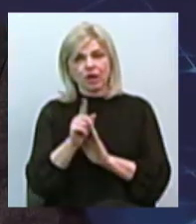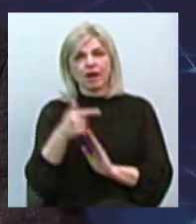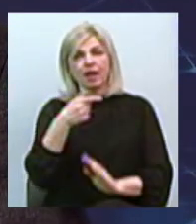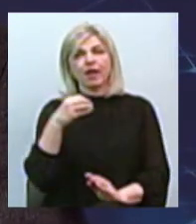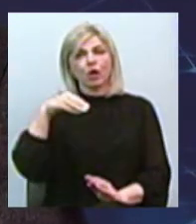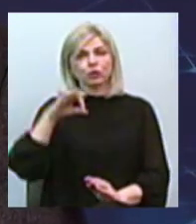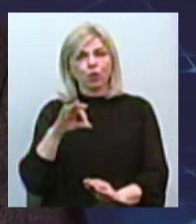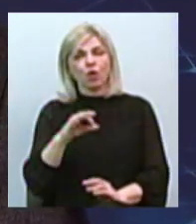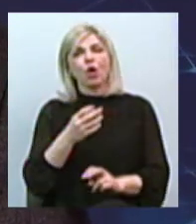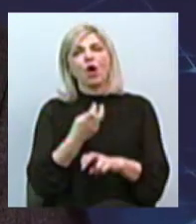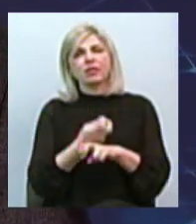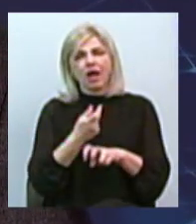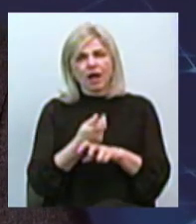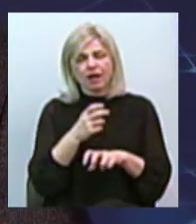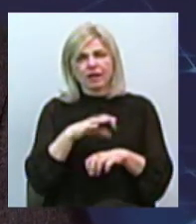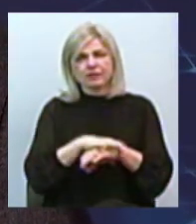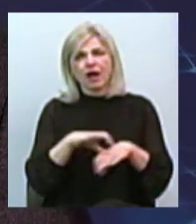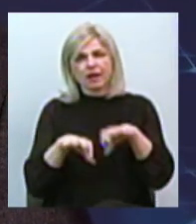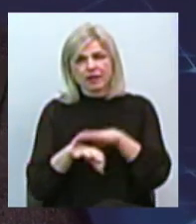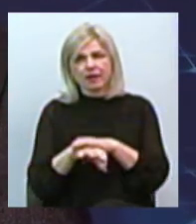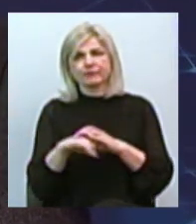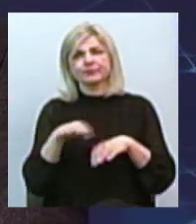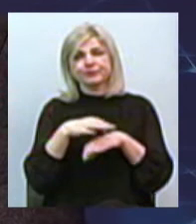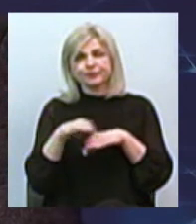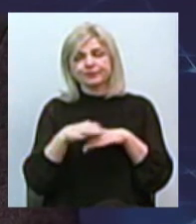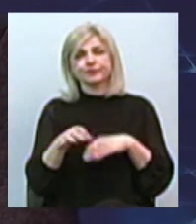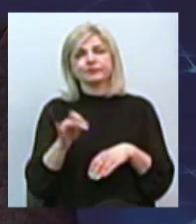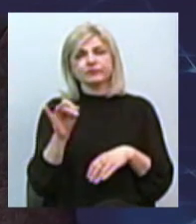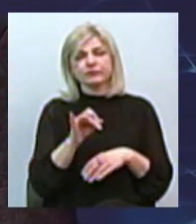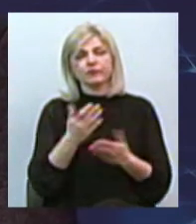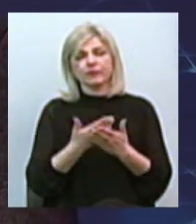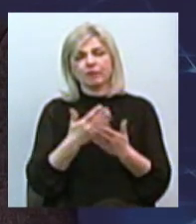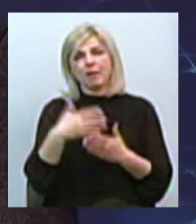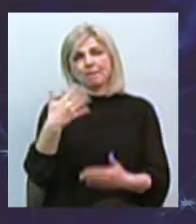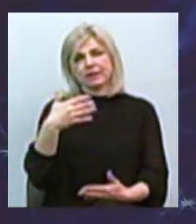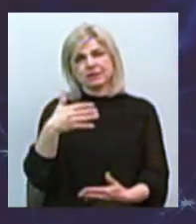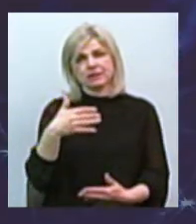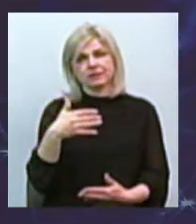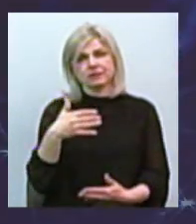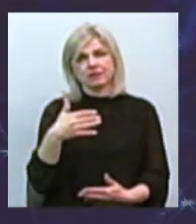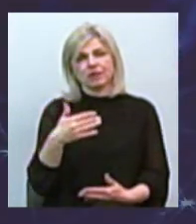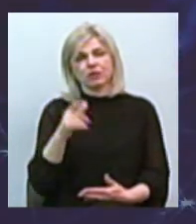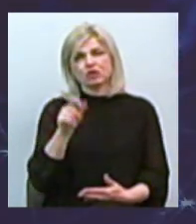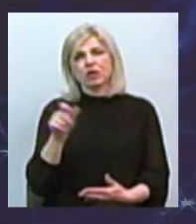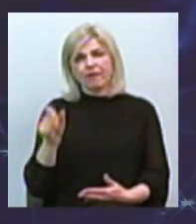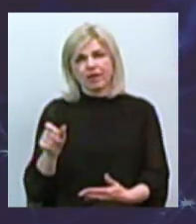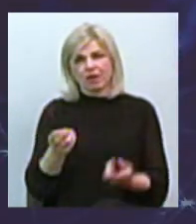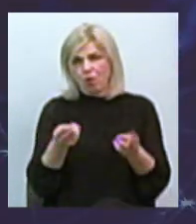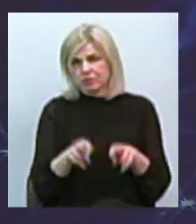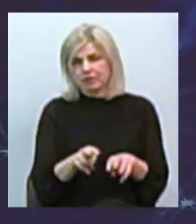прибувавші на оккупированному територію, їх ось 50-ти, ось 50-ти чоловік.